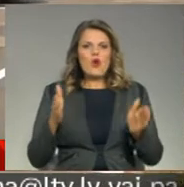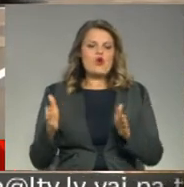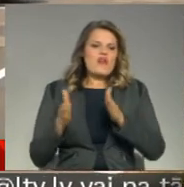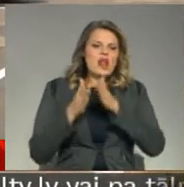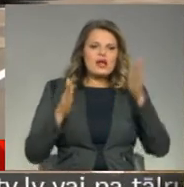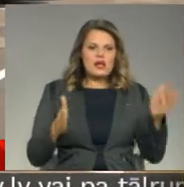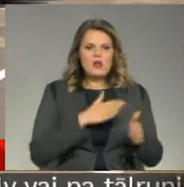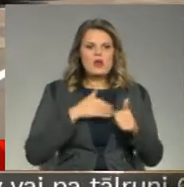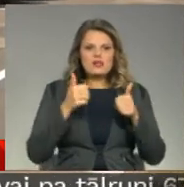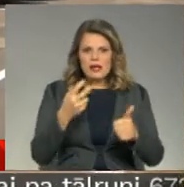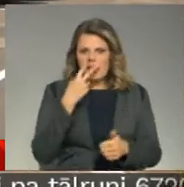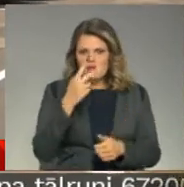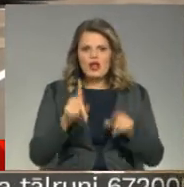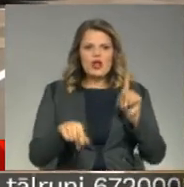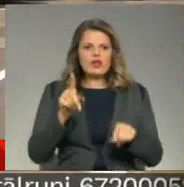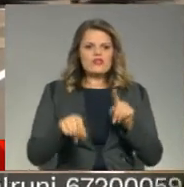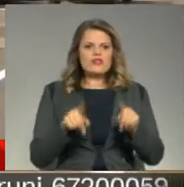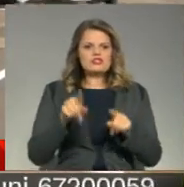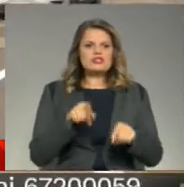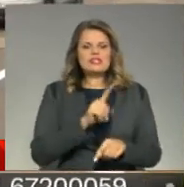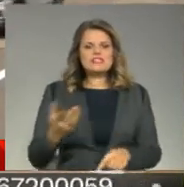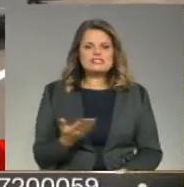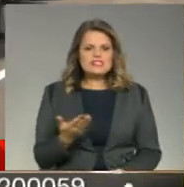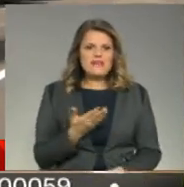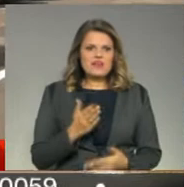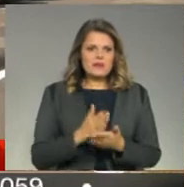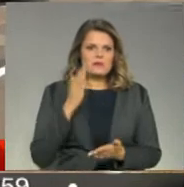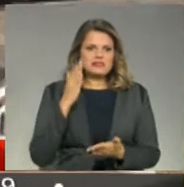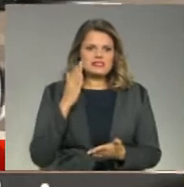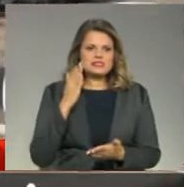Šeit ļoti labi redzams, ka dažkārt tas ir dzīvības cenā.